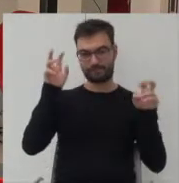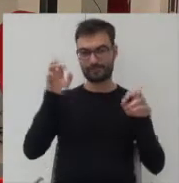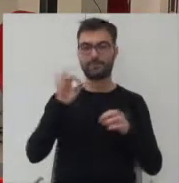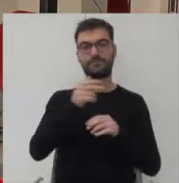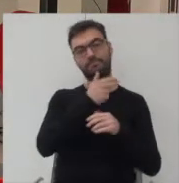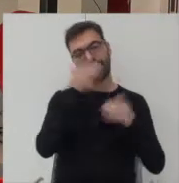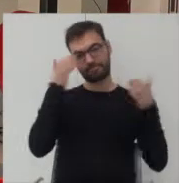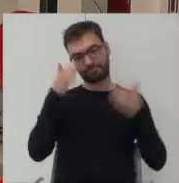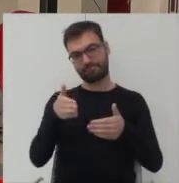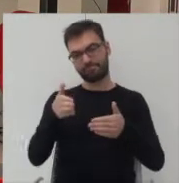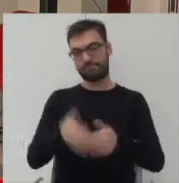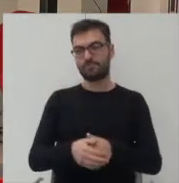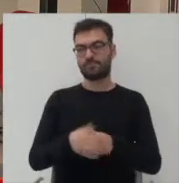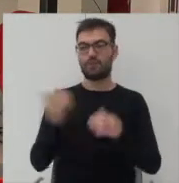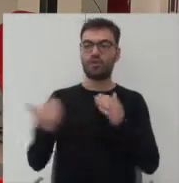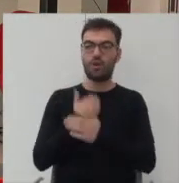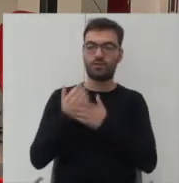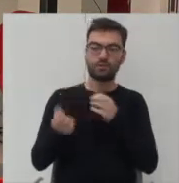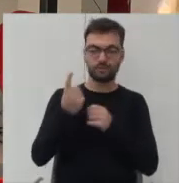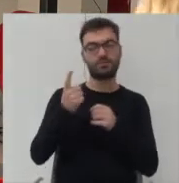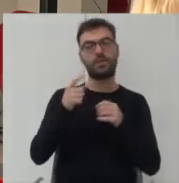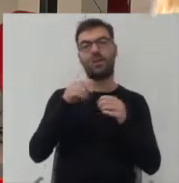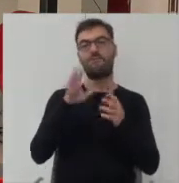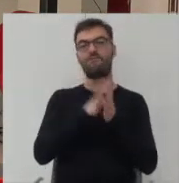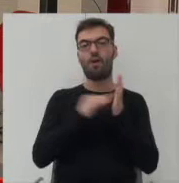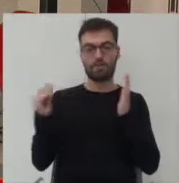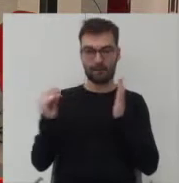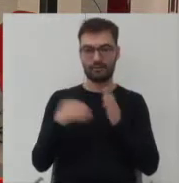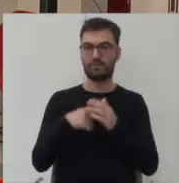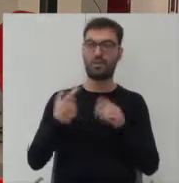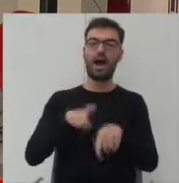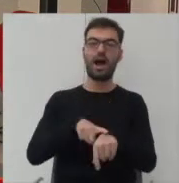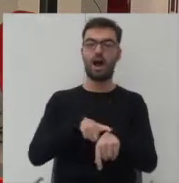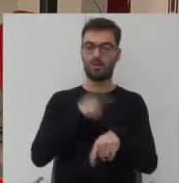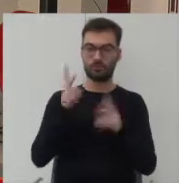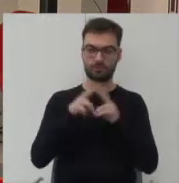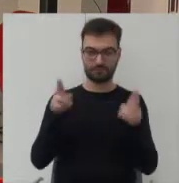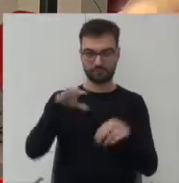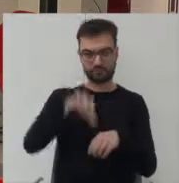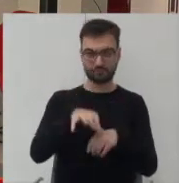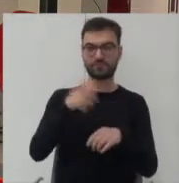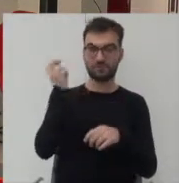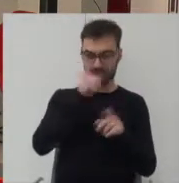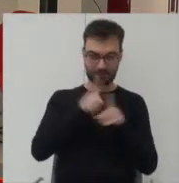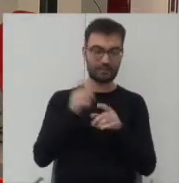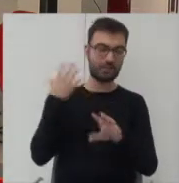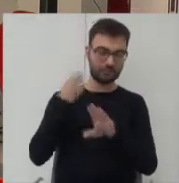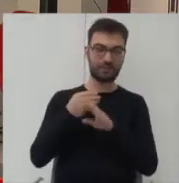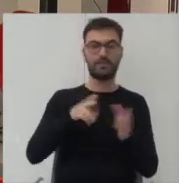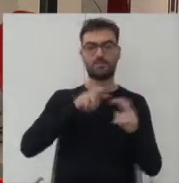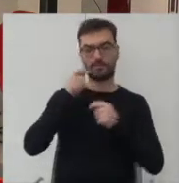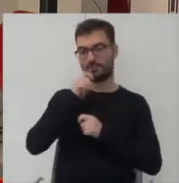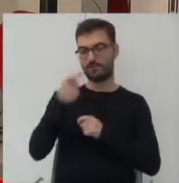o innowacjach formalnych. Jest to najdłuższy blog, równie ciekawy jak poprzednie i oddaję głos